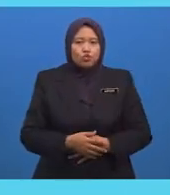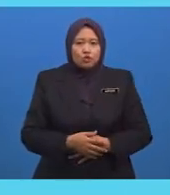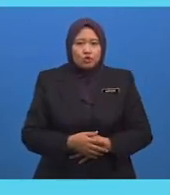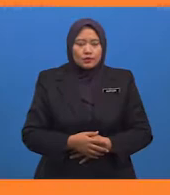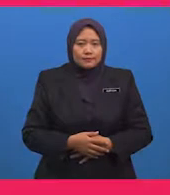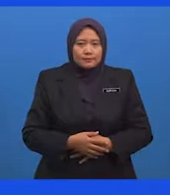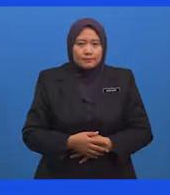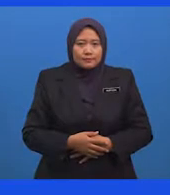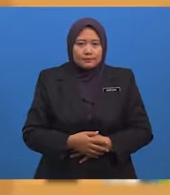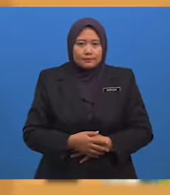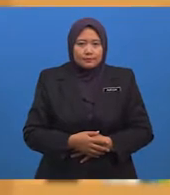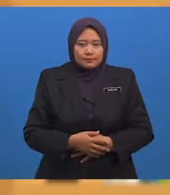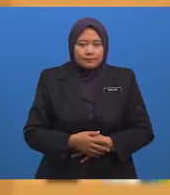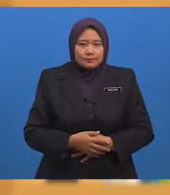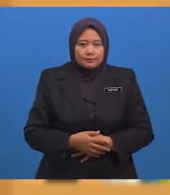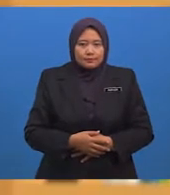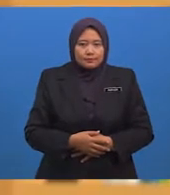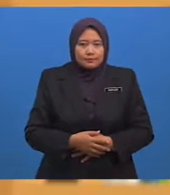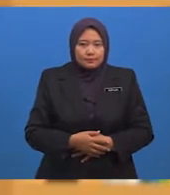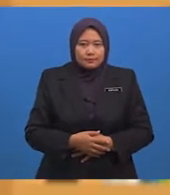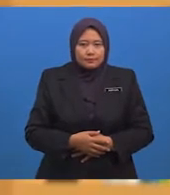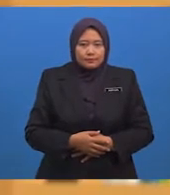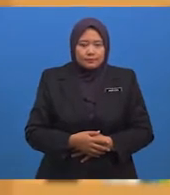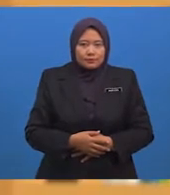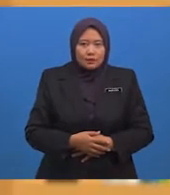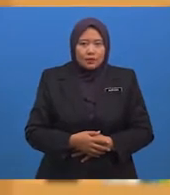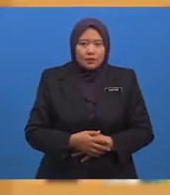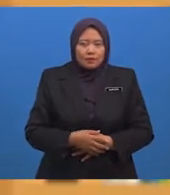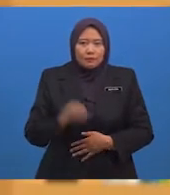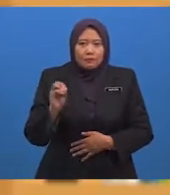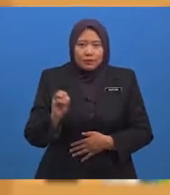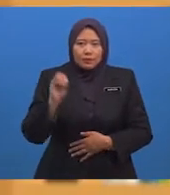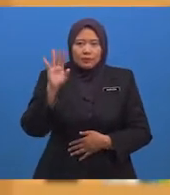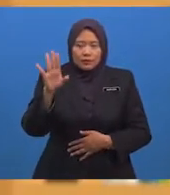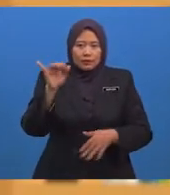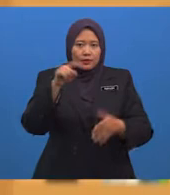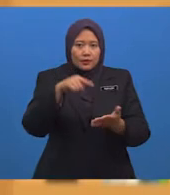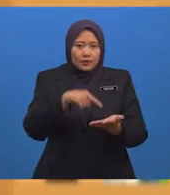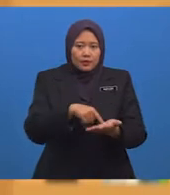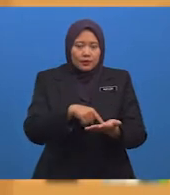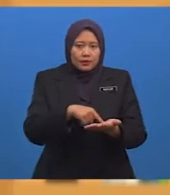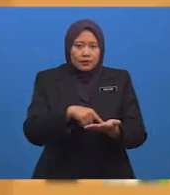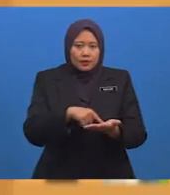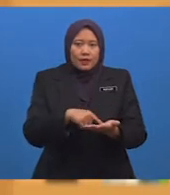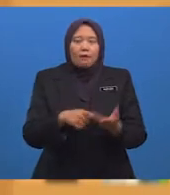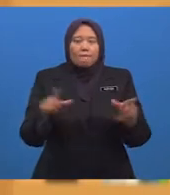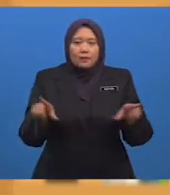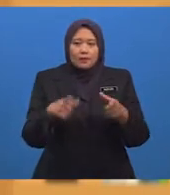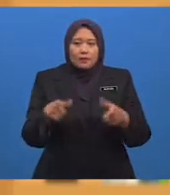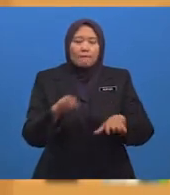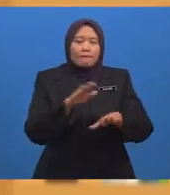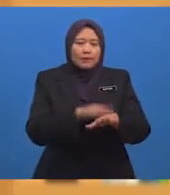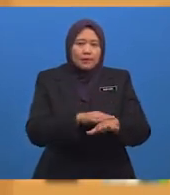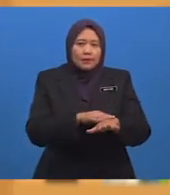Para Pelajar Perkembangan Ini Berlaku Pada Pertengahan Abad Kelapan